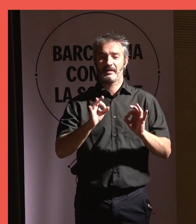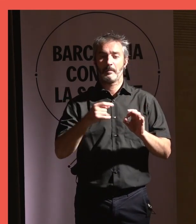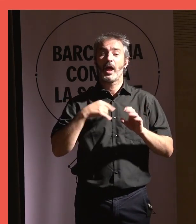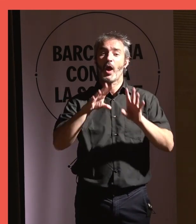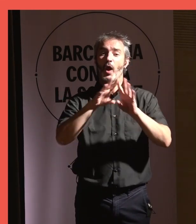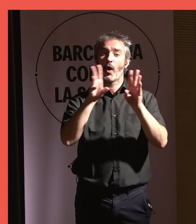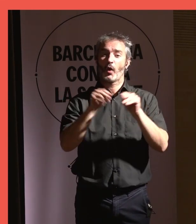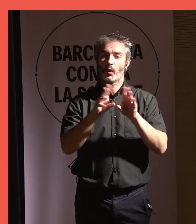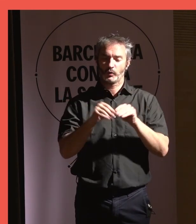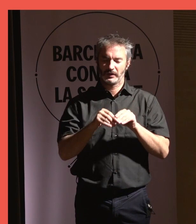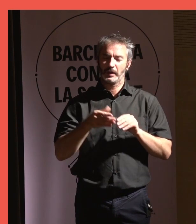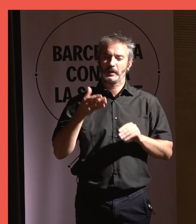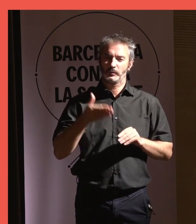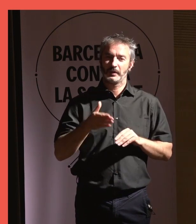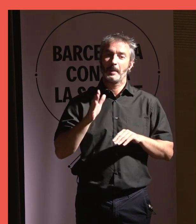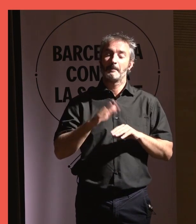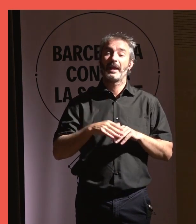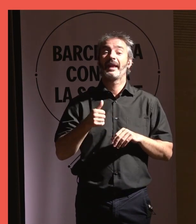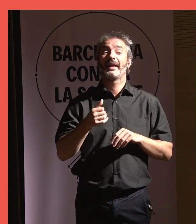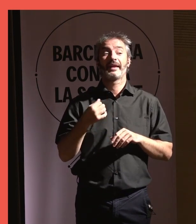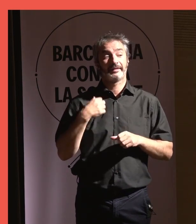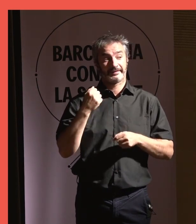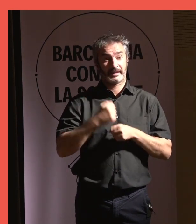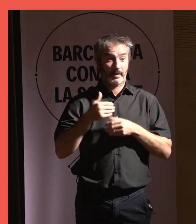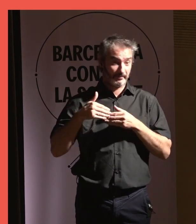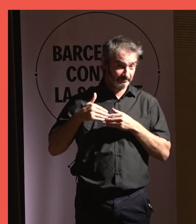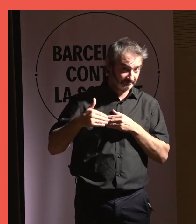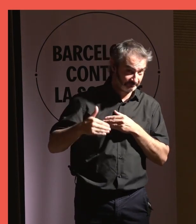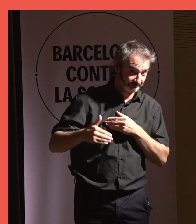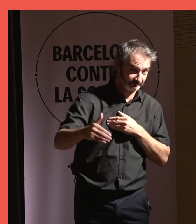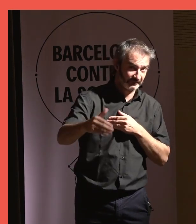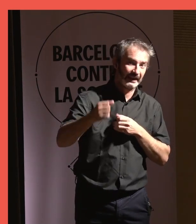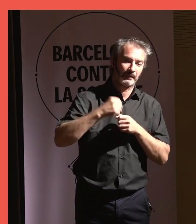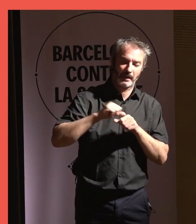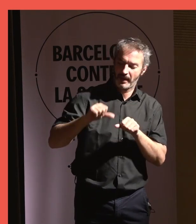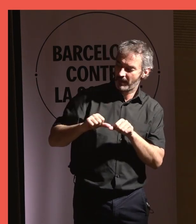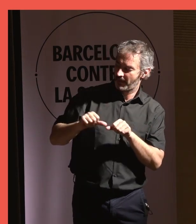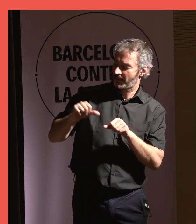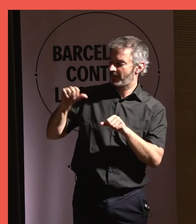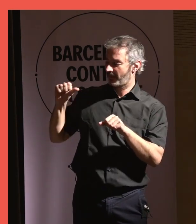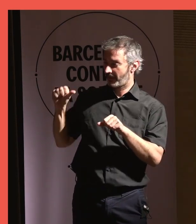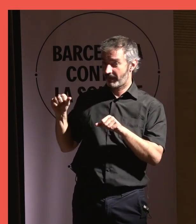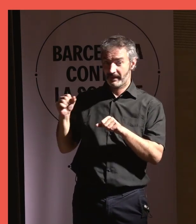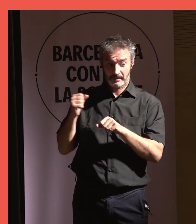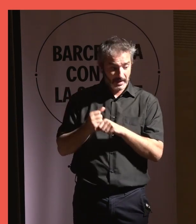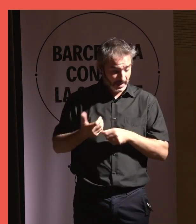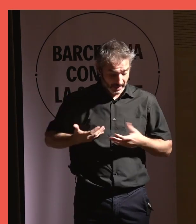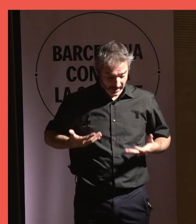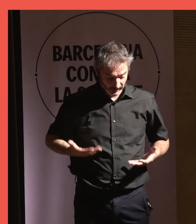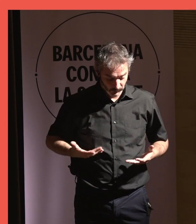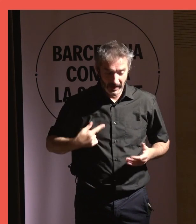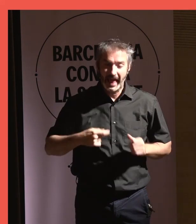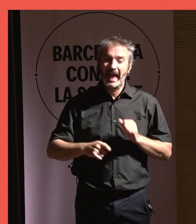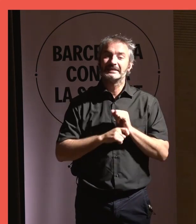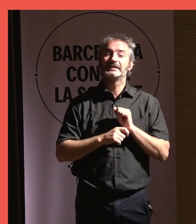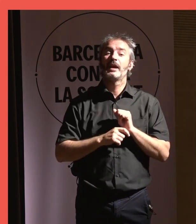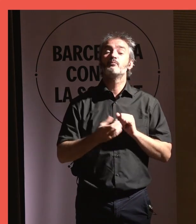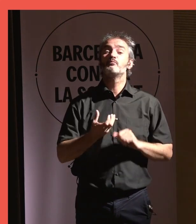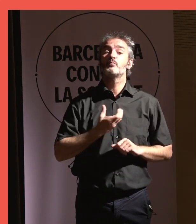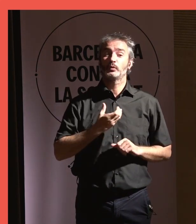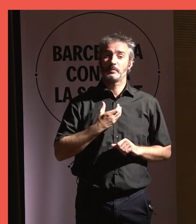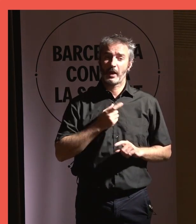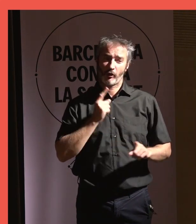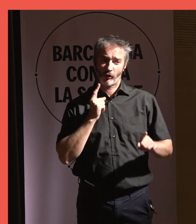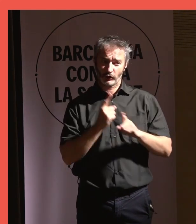aquestes conclusions que són molt importants, sobretot per la feina que ha de venir, per la feina que ja s'està fent i la feina que s'ha de fer. L'estratègia municipal